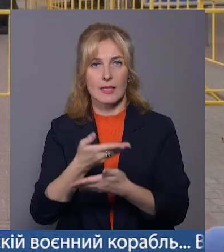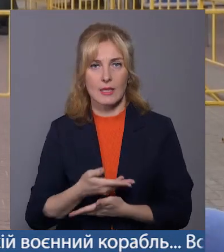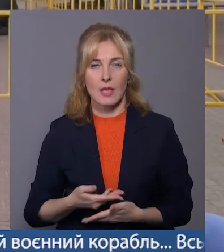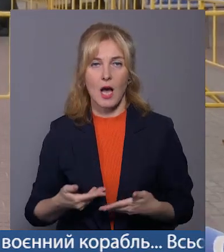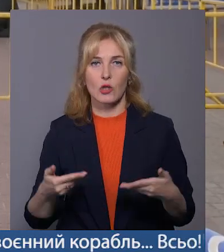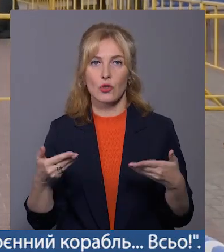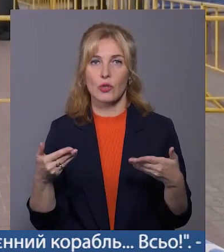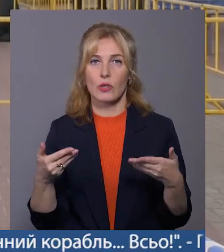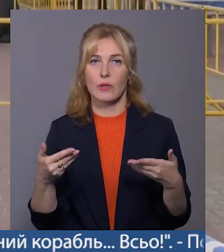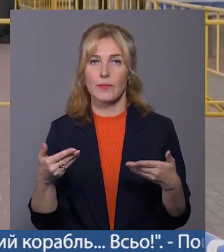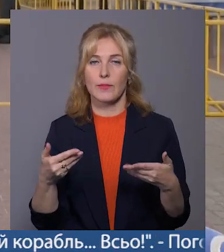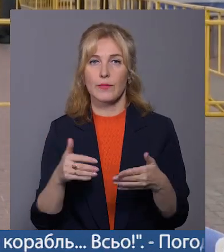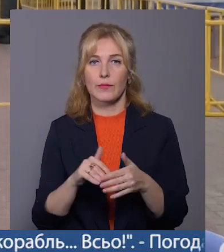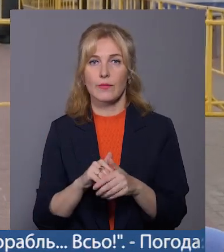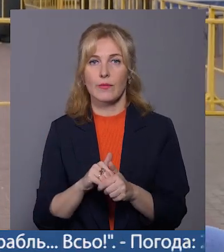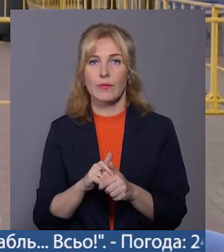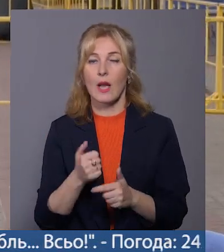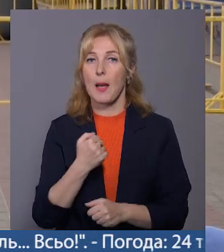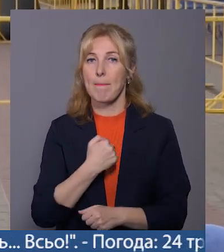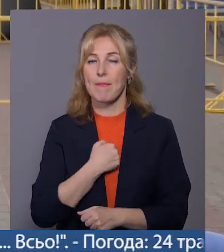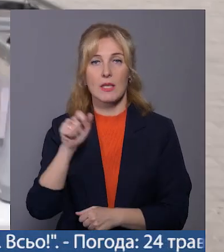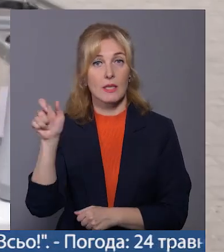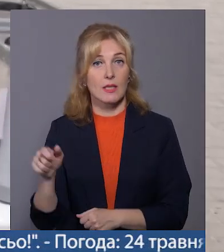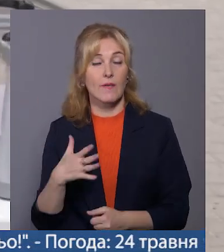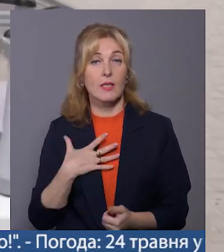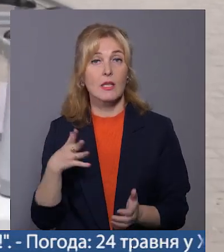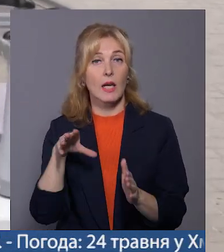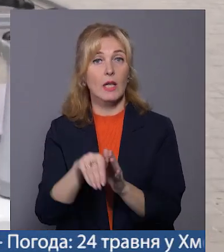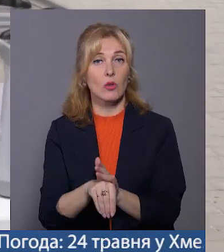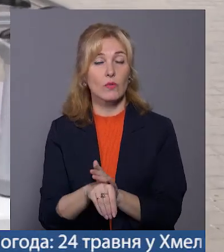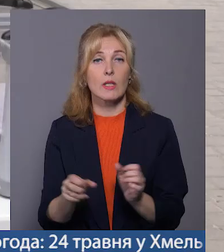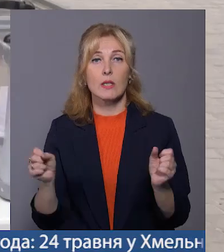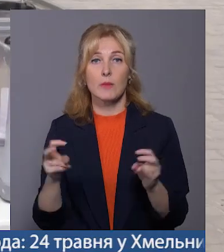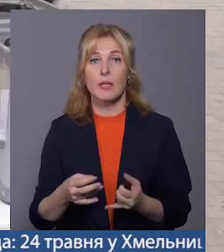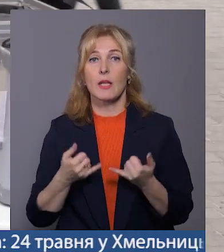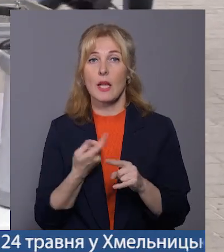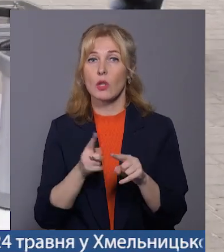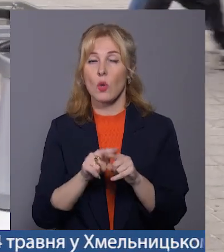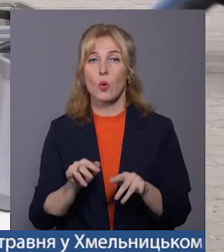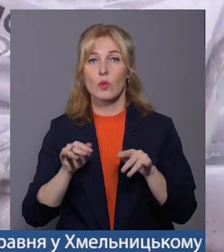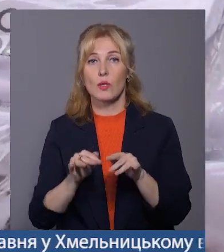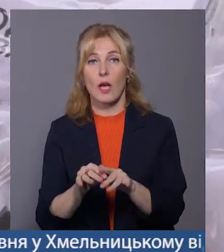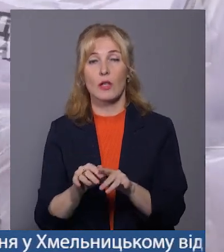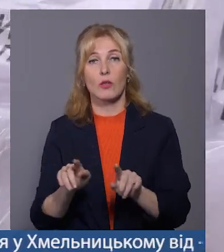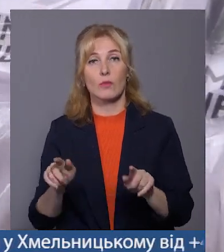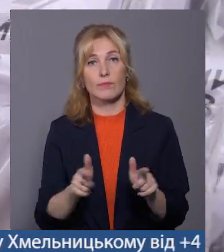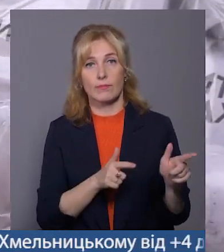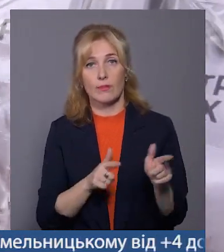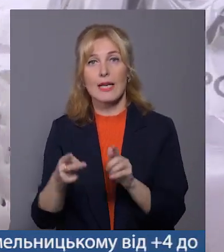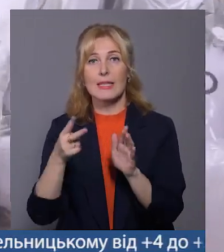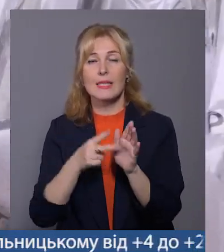бійців загинув. Спеціально для цього заходу організатори виготовили 73